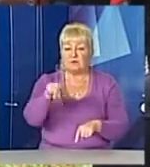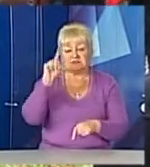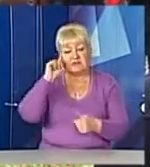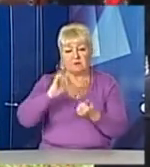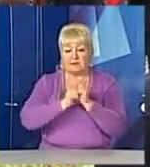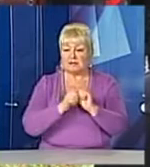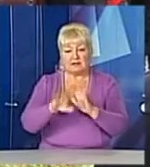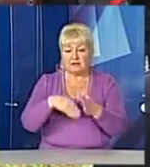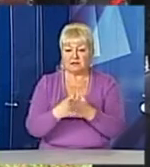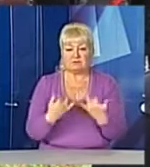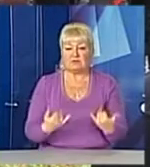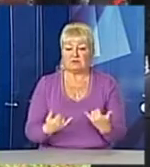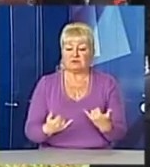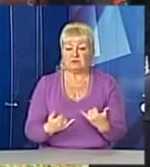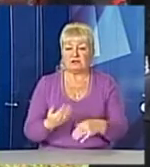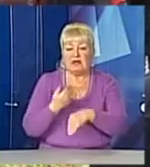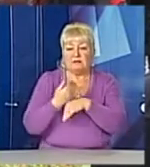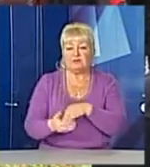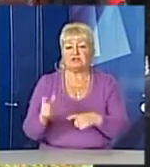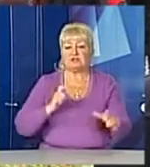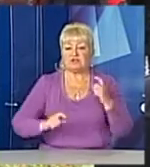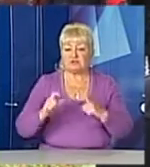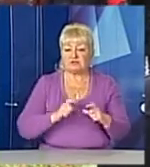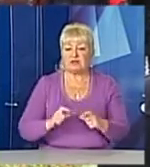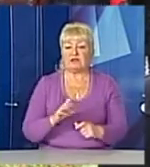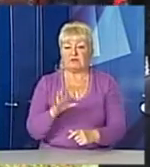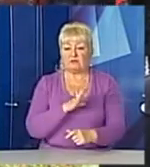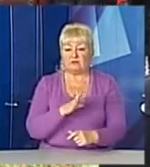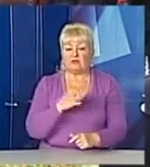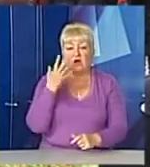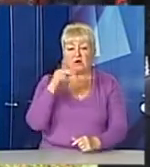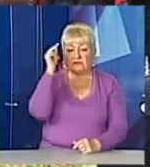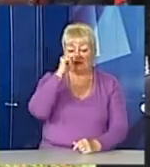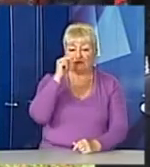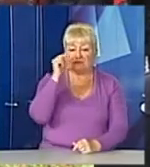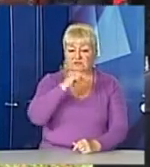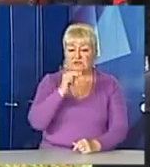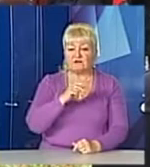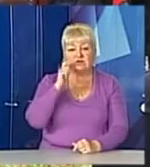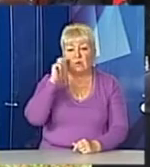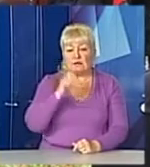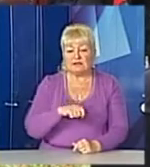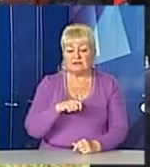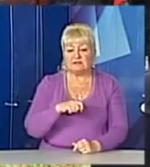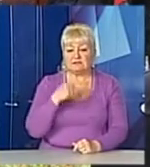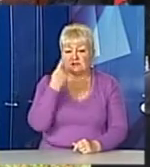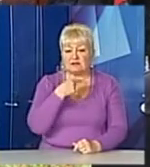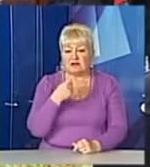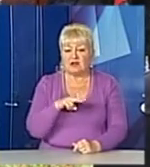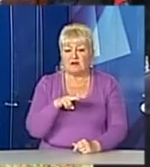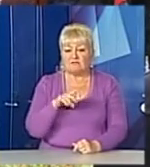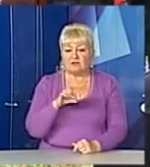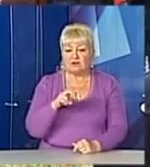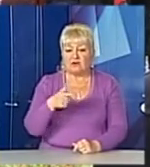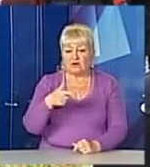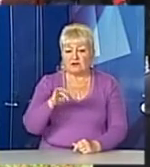сьогодні воно. Пізніше вже студентом туди доводилося бувати, коли навчався на українській філології. І приємно, що